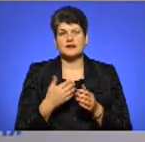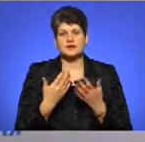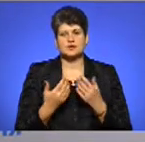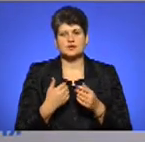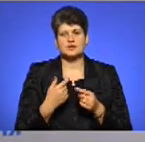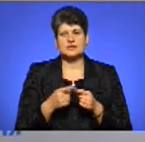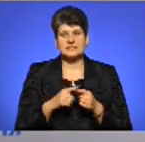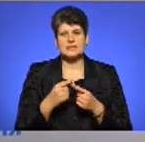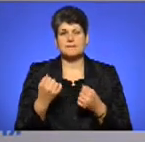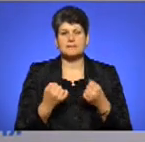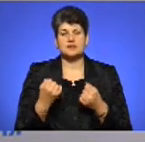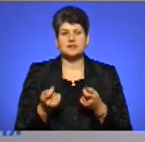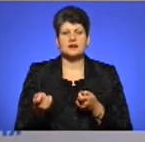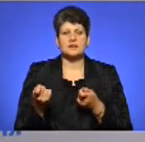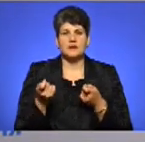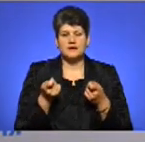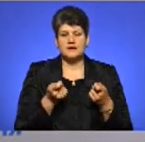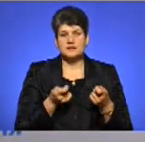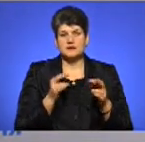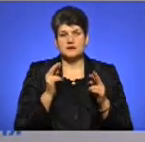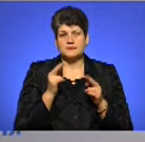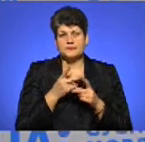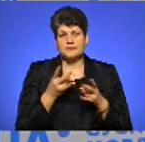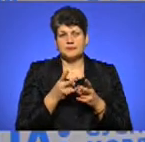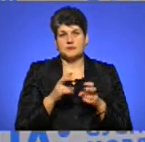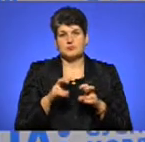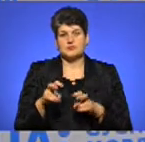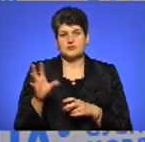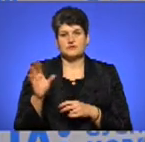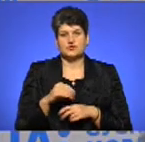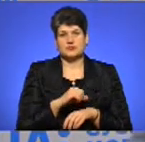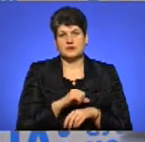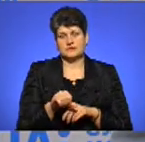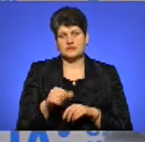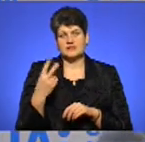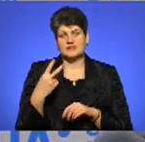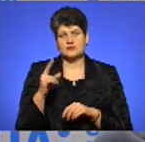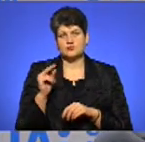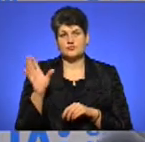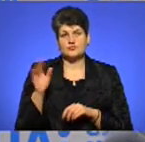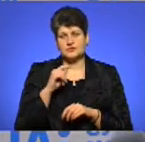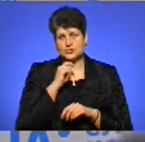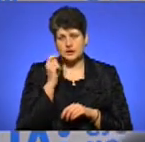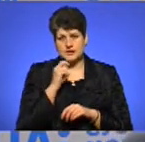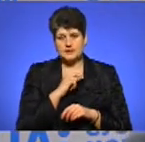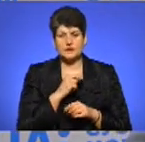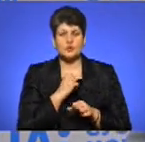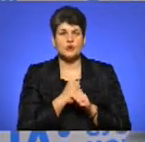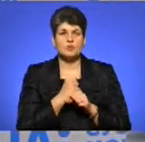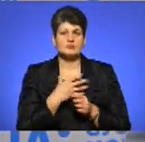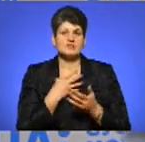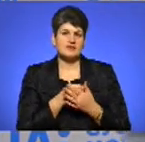загнані всі не в правовому полі, тоді потрібно пересадити всю митницю. 20-го числа ми по всій Україні висловлюємо свій протест.